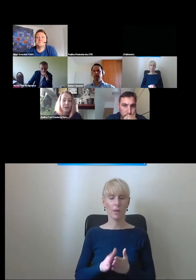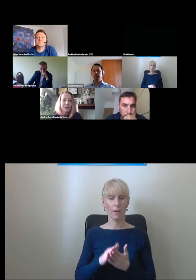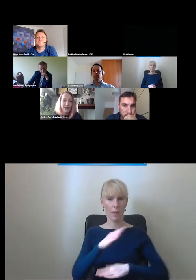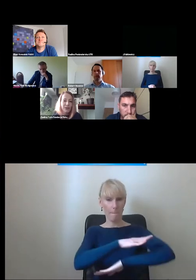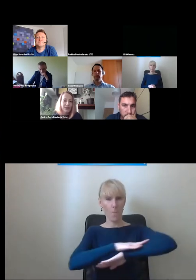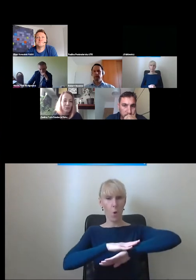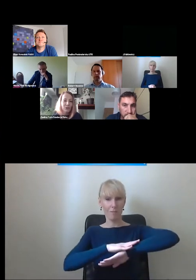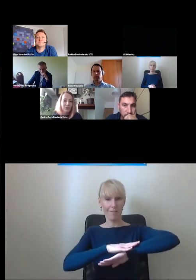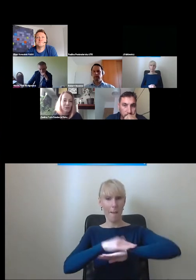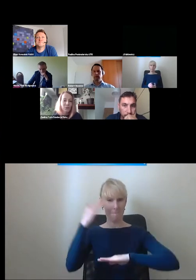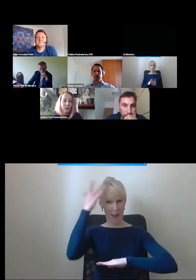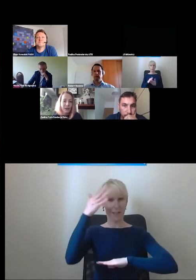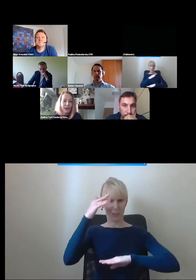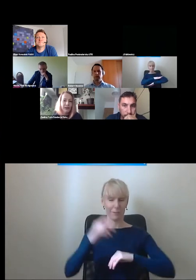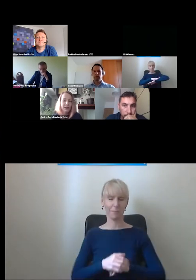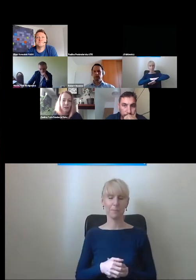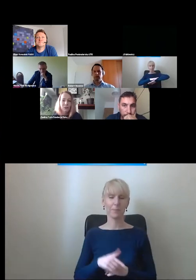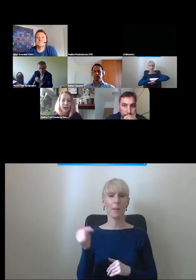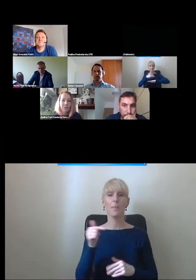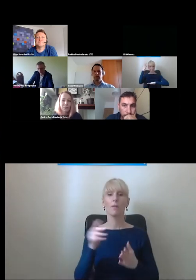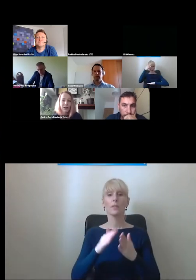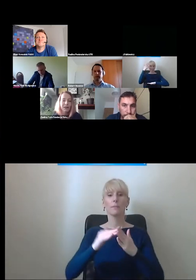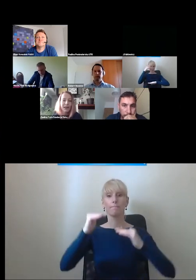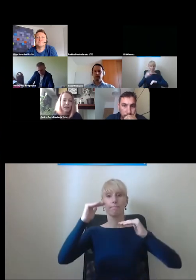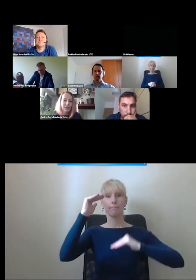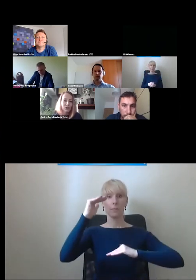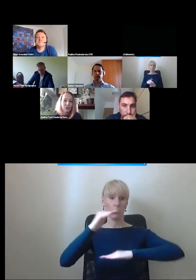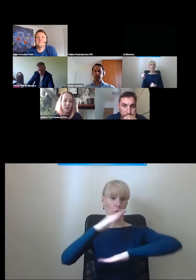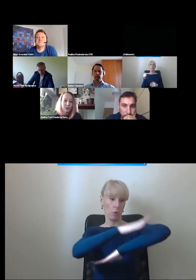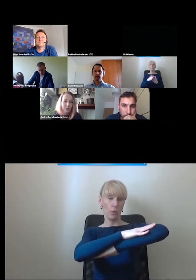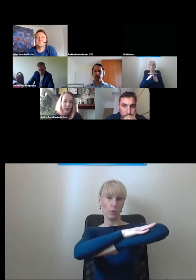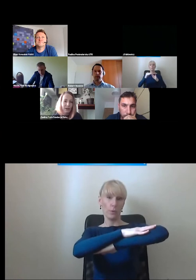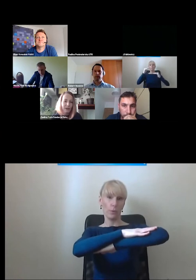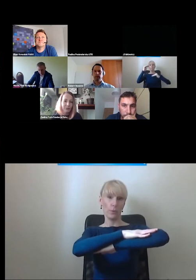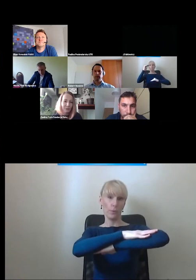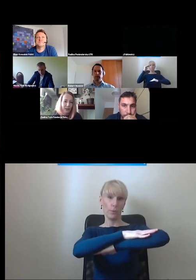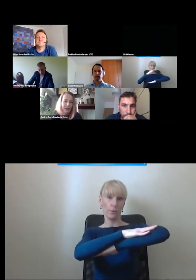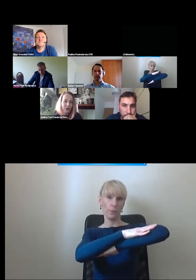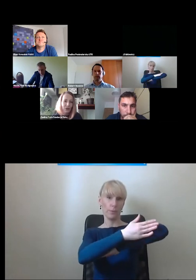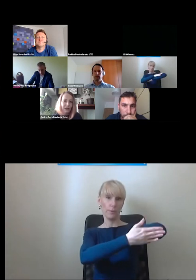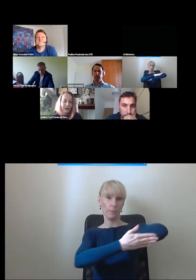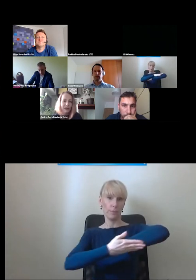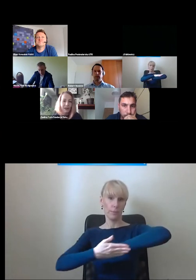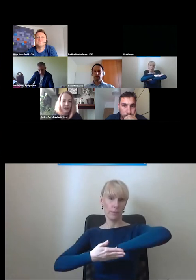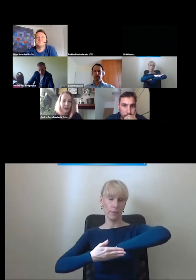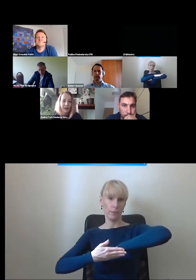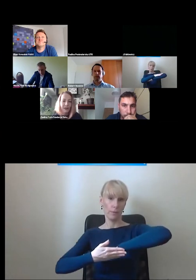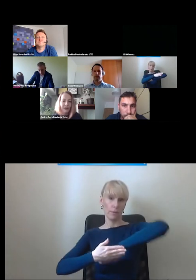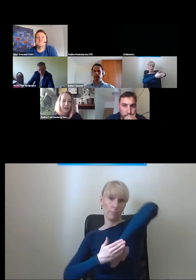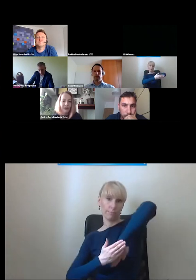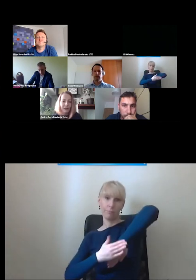pochylnia marzeń to właściwie jest pochylnia, która ma jak najniższy spadek, jak najniższe nachylenie